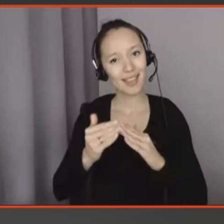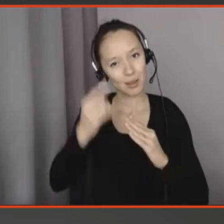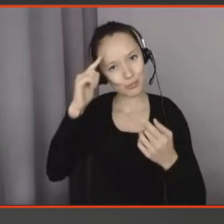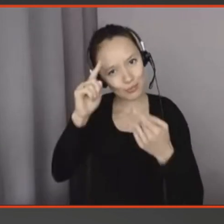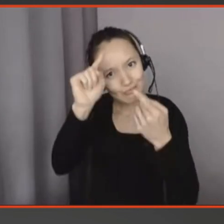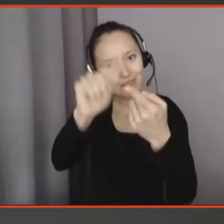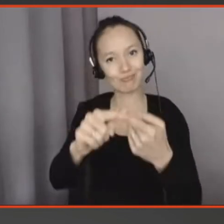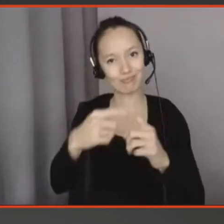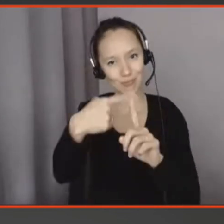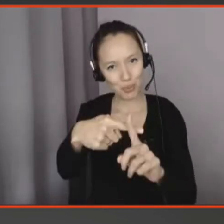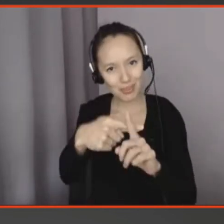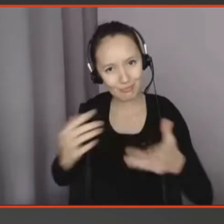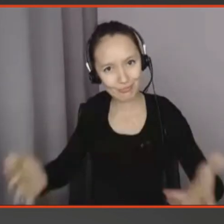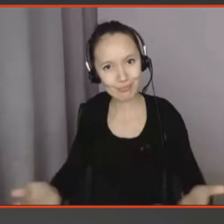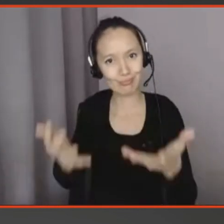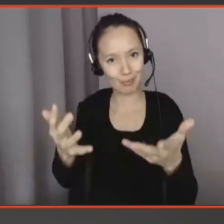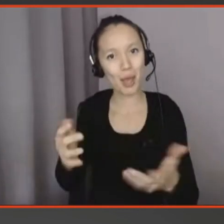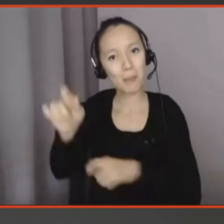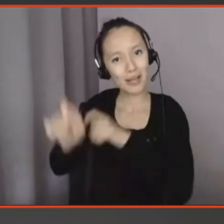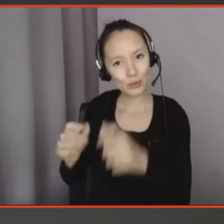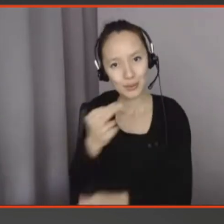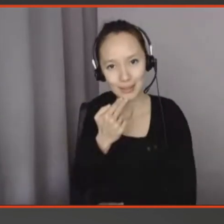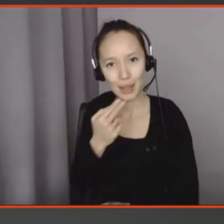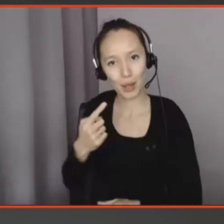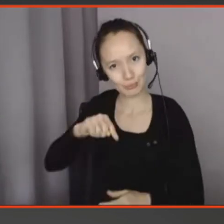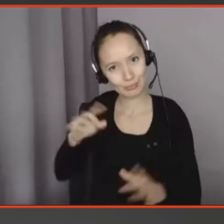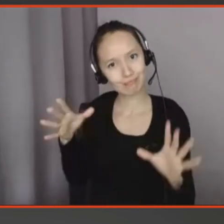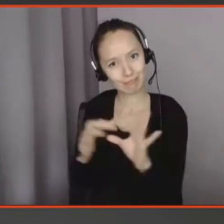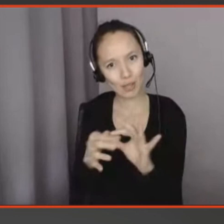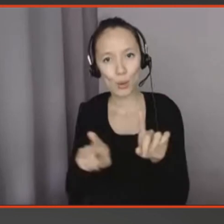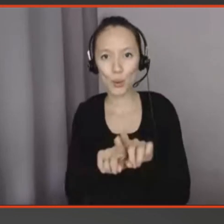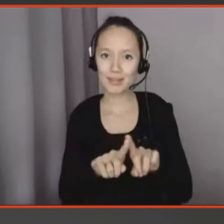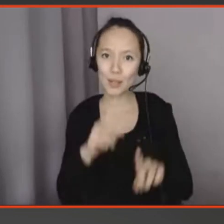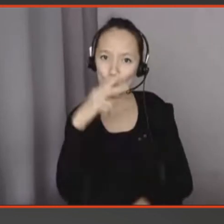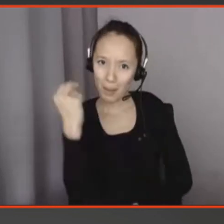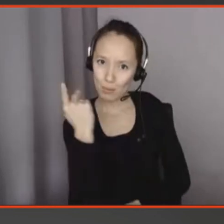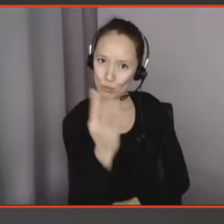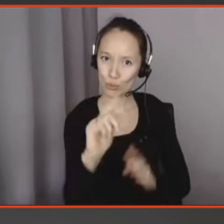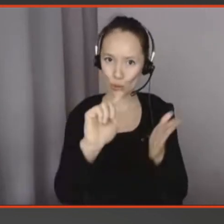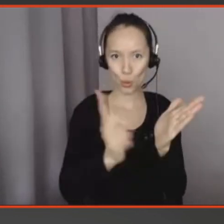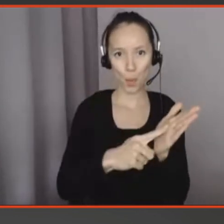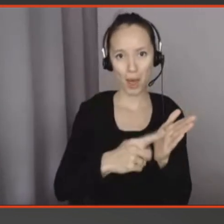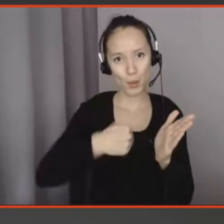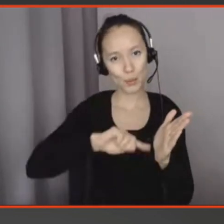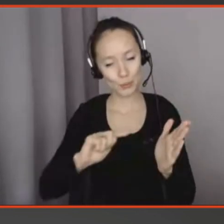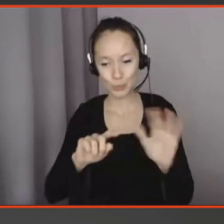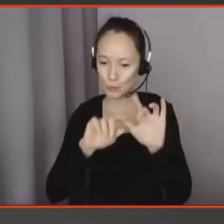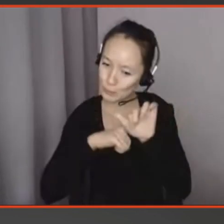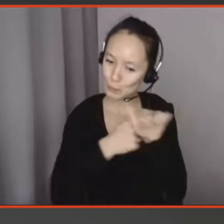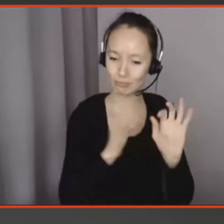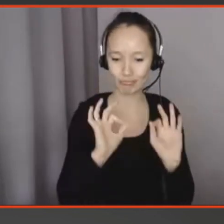les utilisateurs tout en suivant un design éthique respectueux des droits humains. Alors, vous l'aurez compris, je pense, dans les différents aspects de